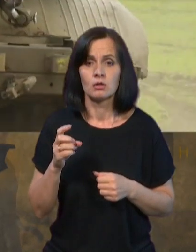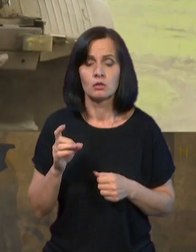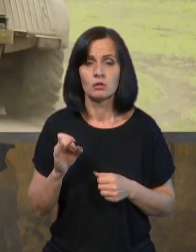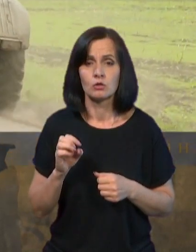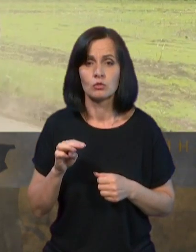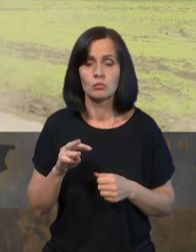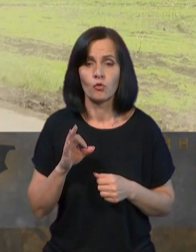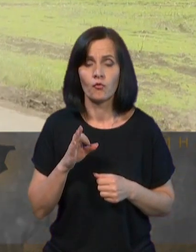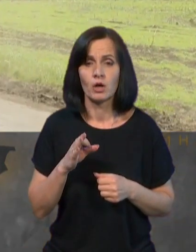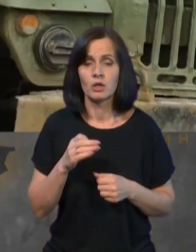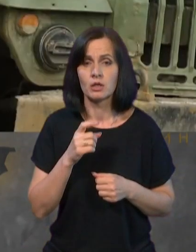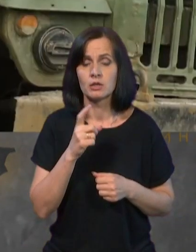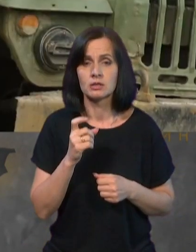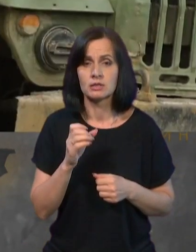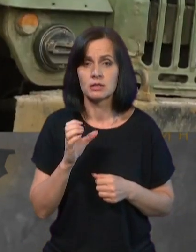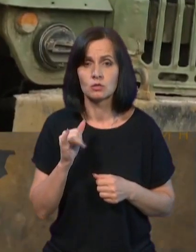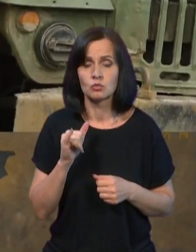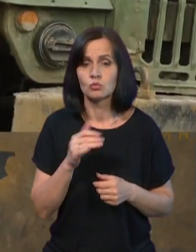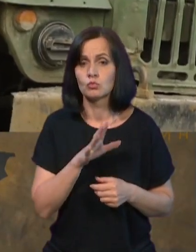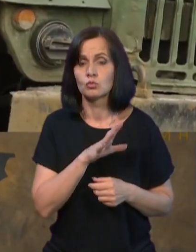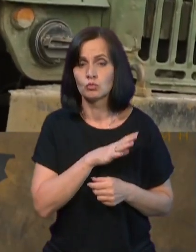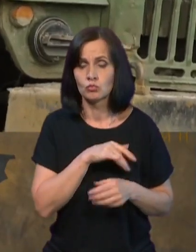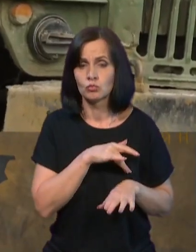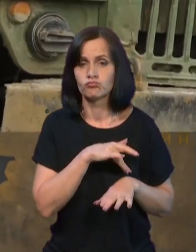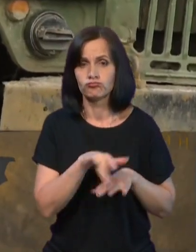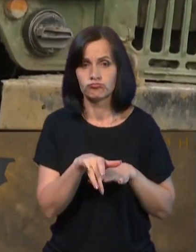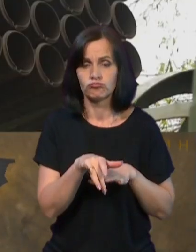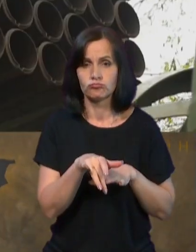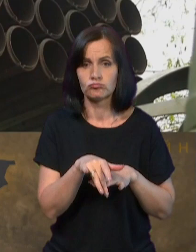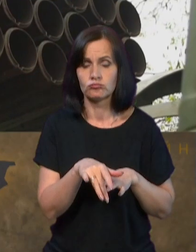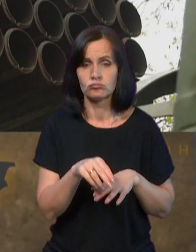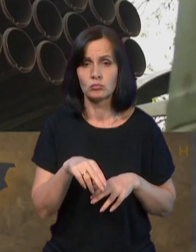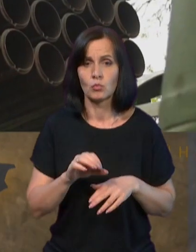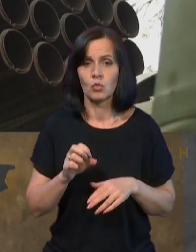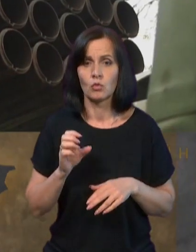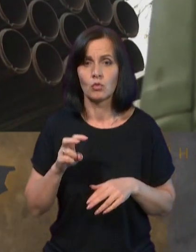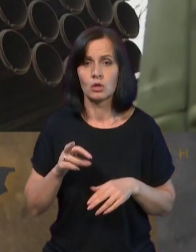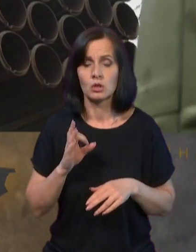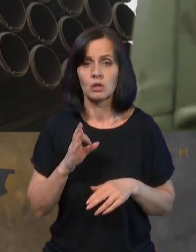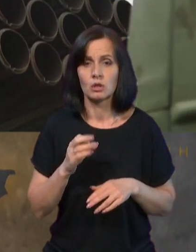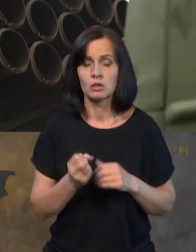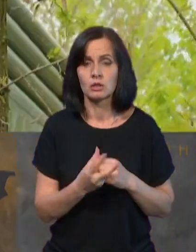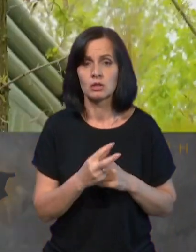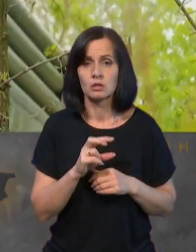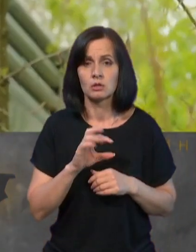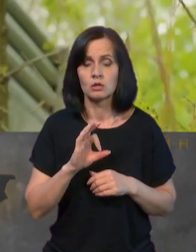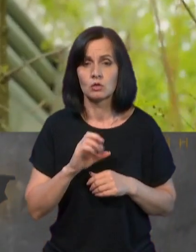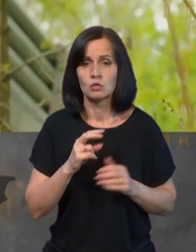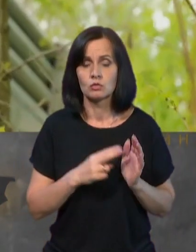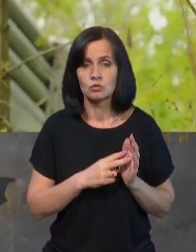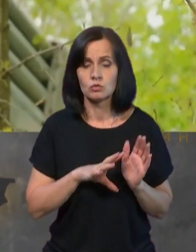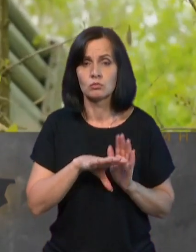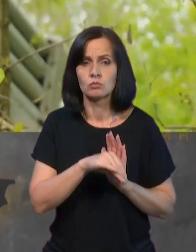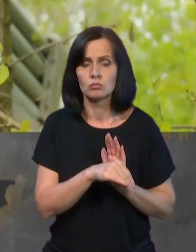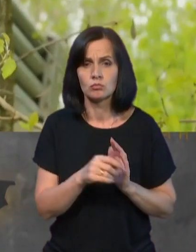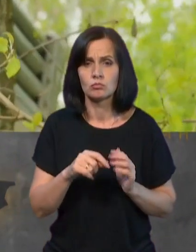Збройними силами України був фактично повністю ліквідуваний полк 1307, який складався в мобілізованих місця